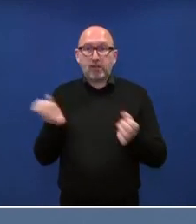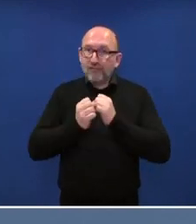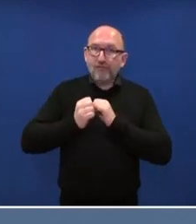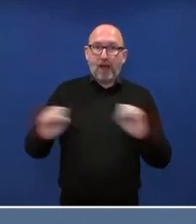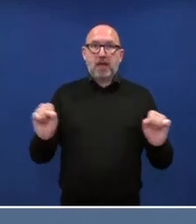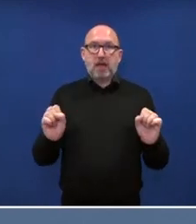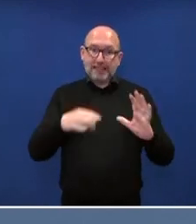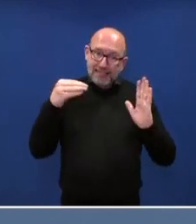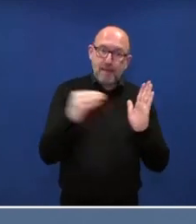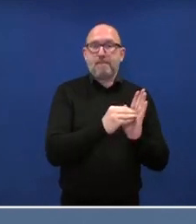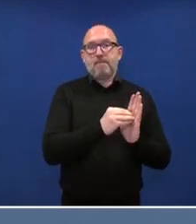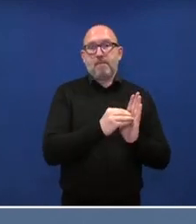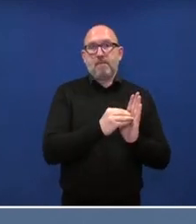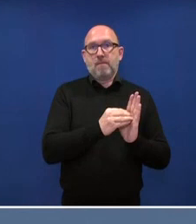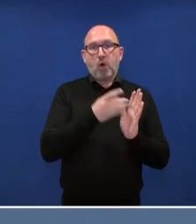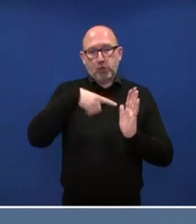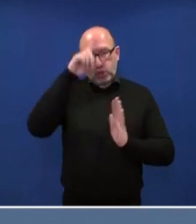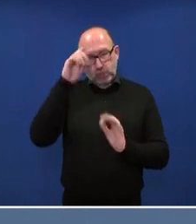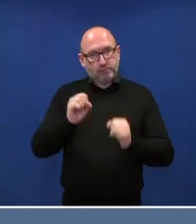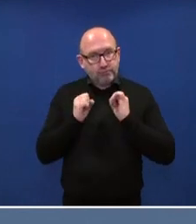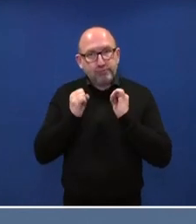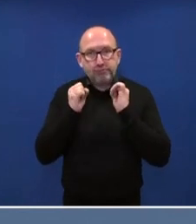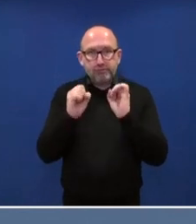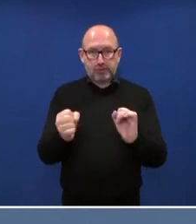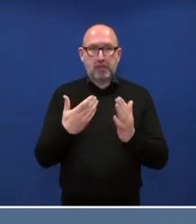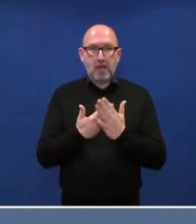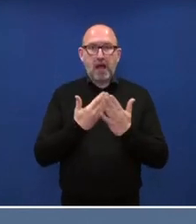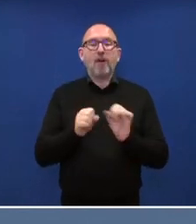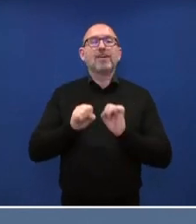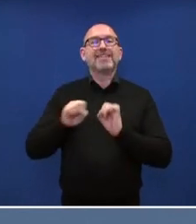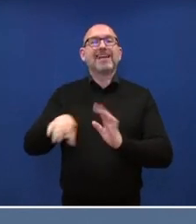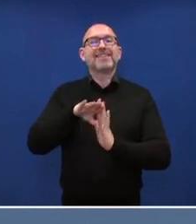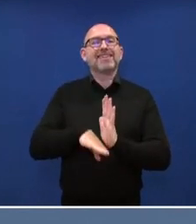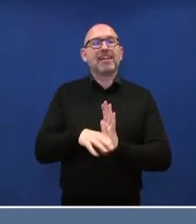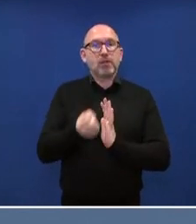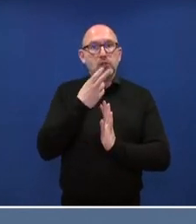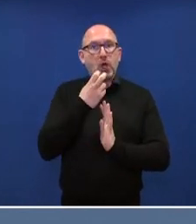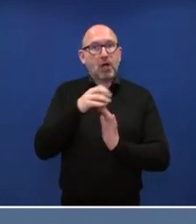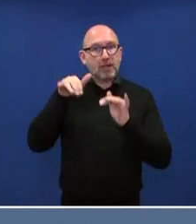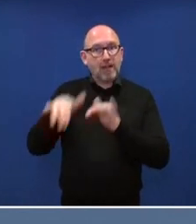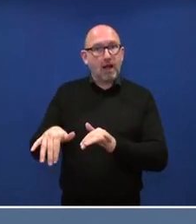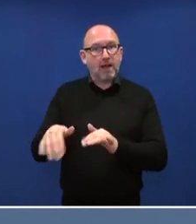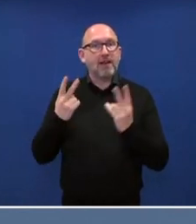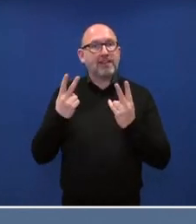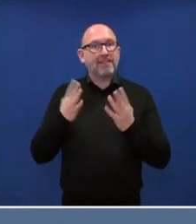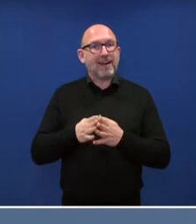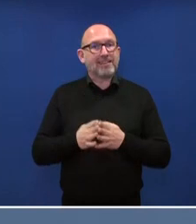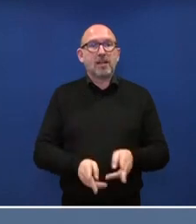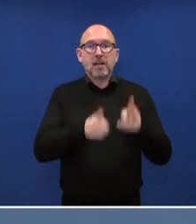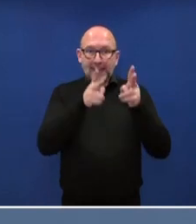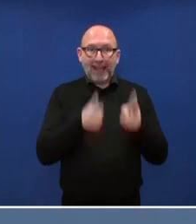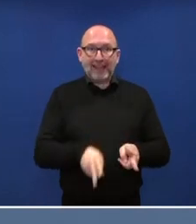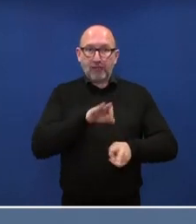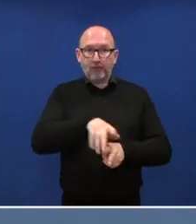uns dafür ein, dass eben auch weiterhin, auch im Lichte der Sicherheitsgesetze, die in Hongkong jetzt gelten, die Rechte der Hongkonger